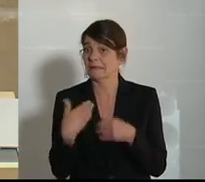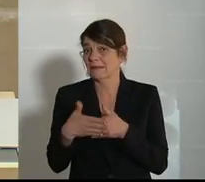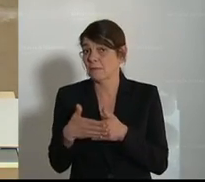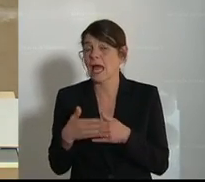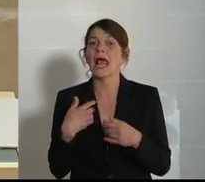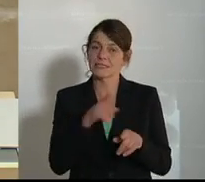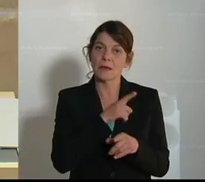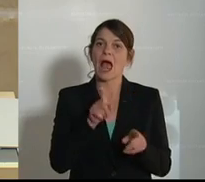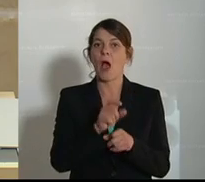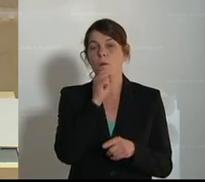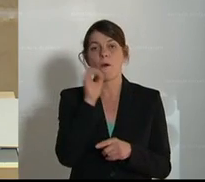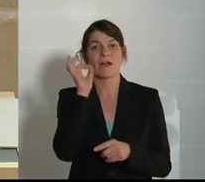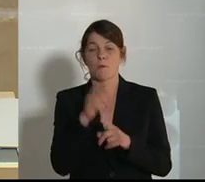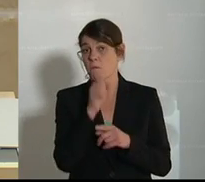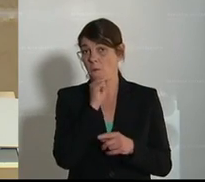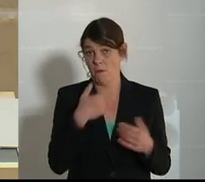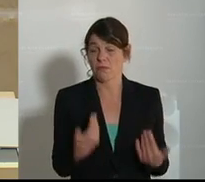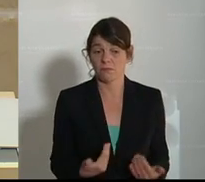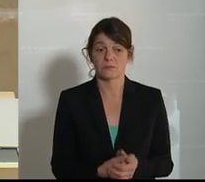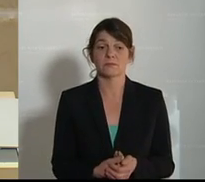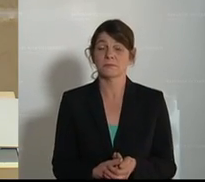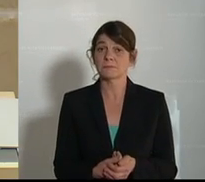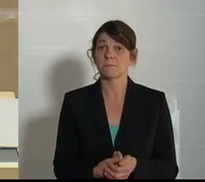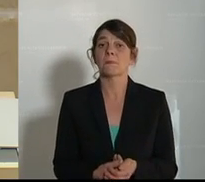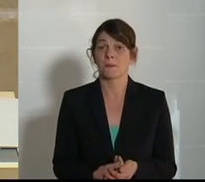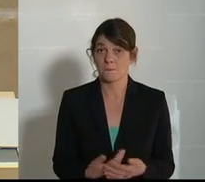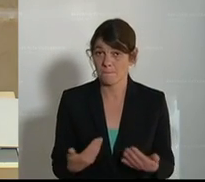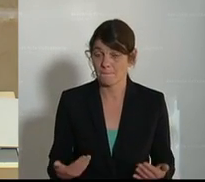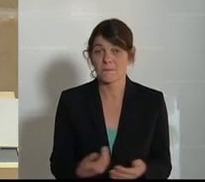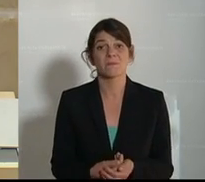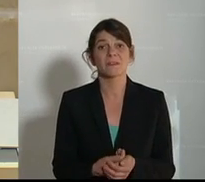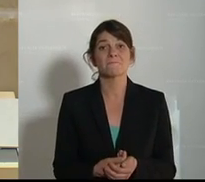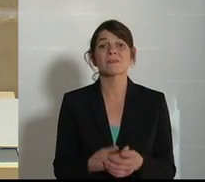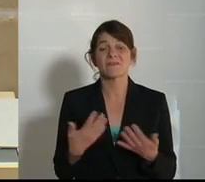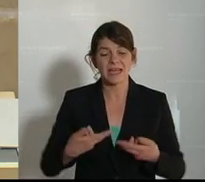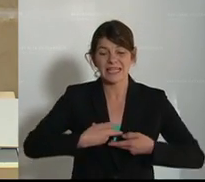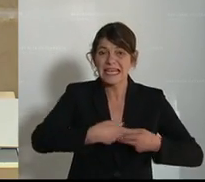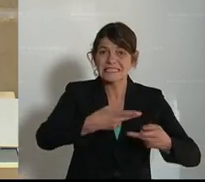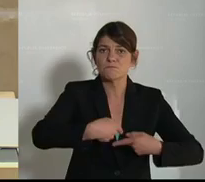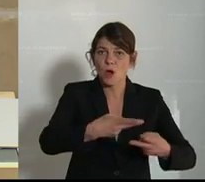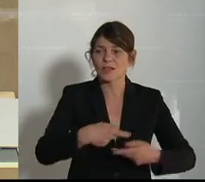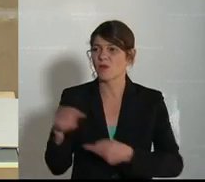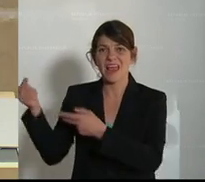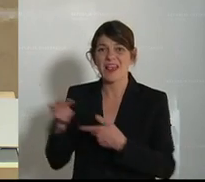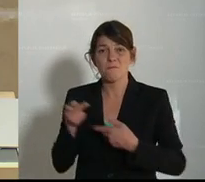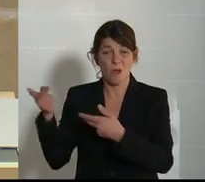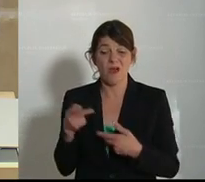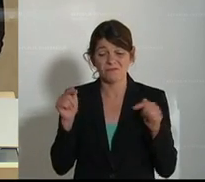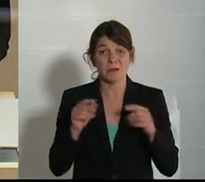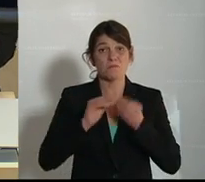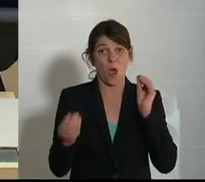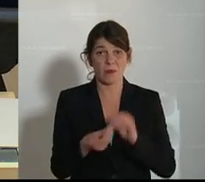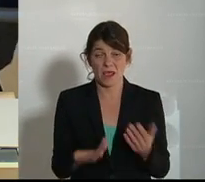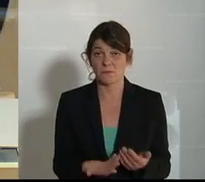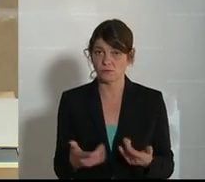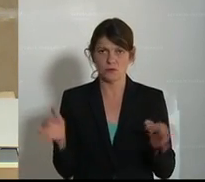Bäuerinnen und Bauern sind. Es sind die Exporte und Importe, die uns zu schaffen machen. Und das ist